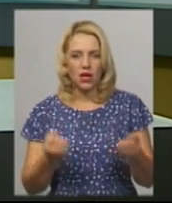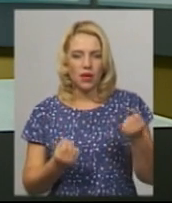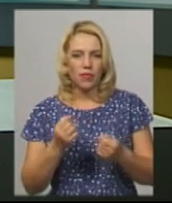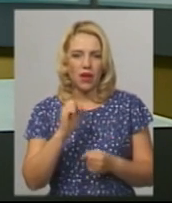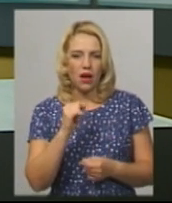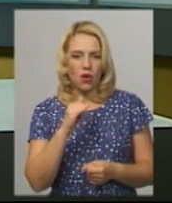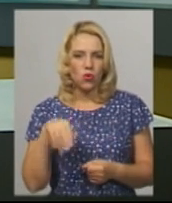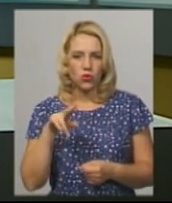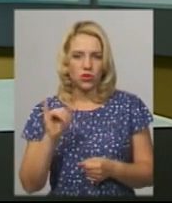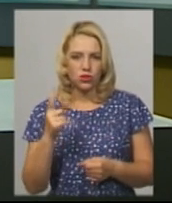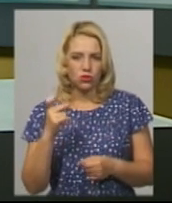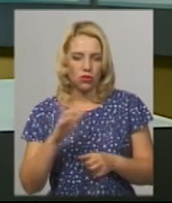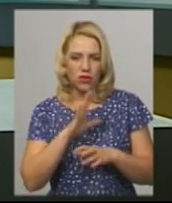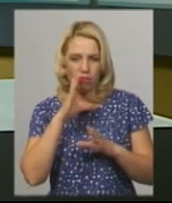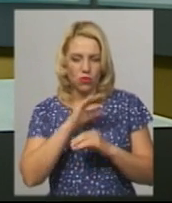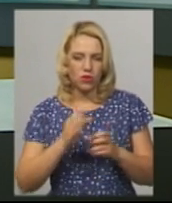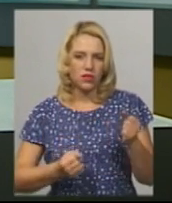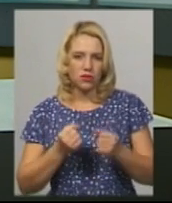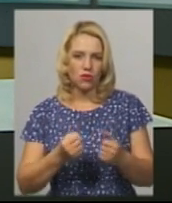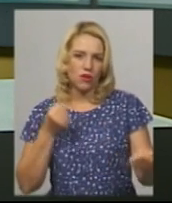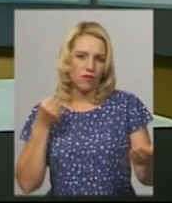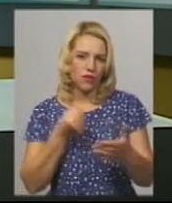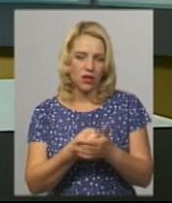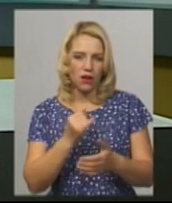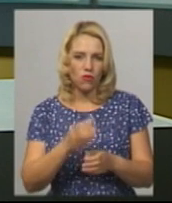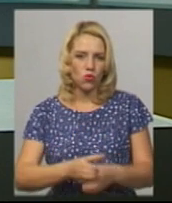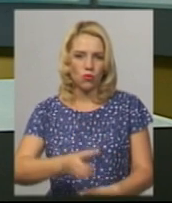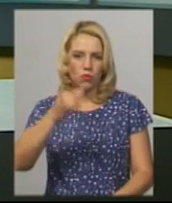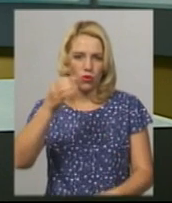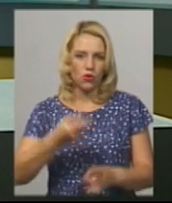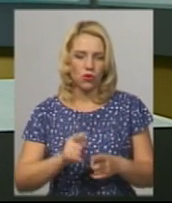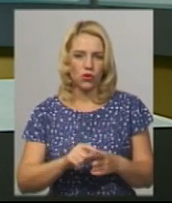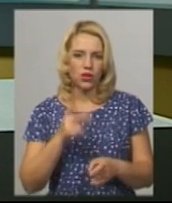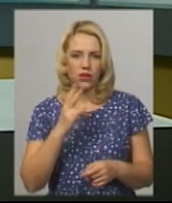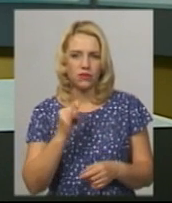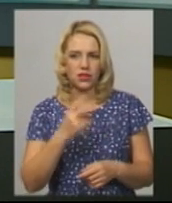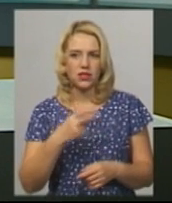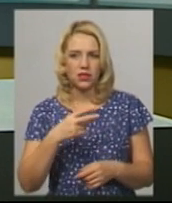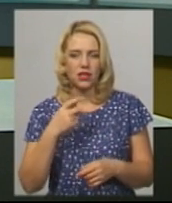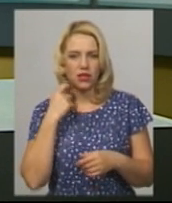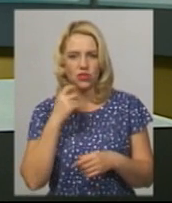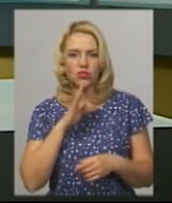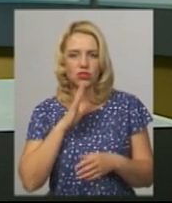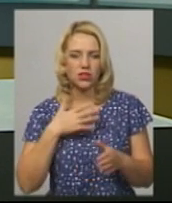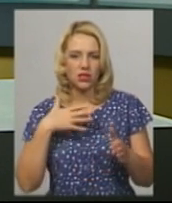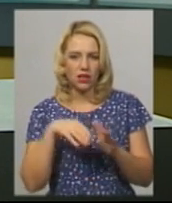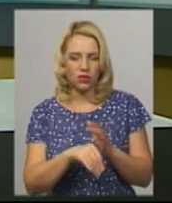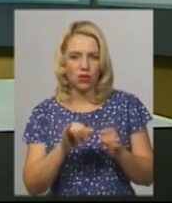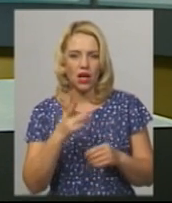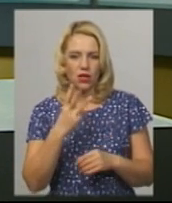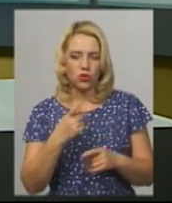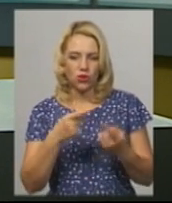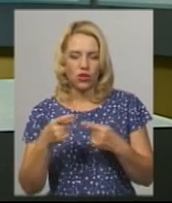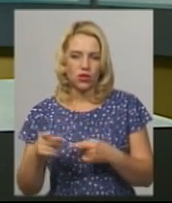Ауді 100, не впорався з керуванням та в'їхав у електроопору. Внаслідок зіткнення 21-річна пасажирка автівки загинула, інші троє